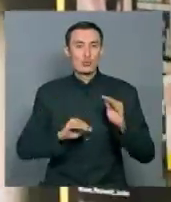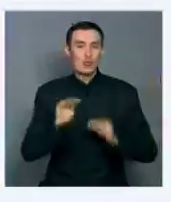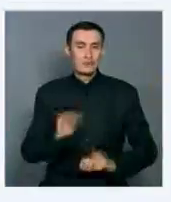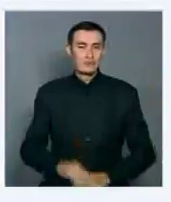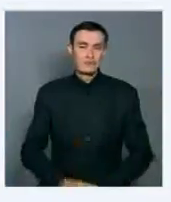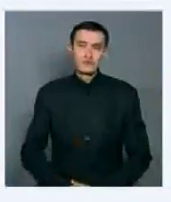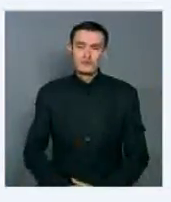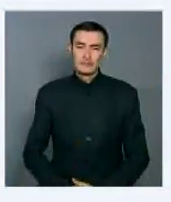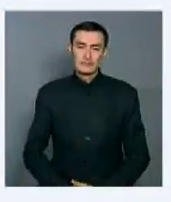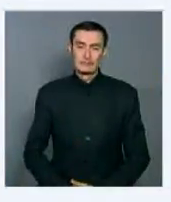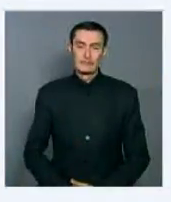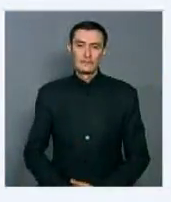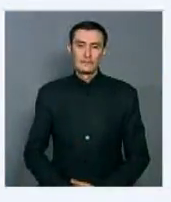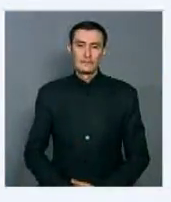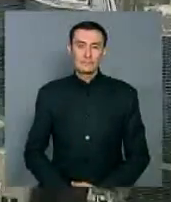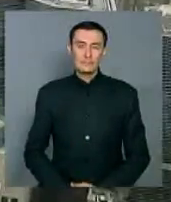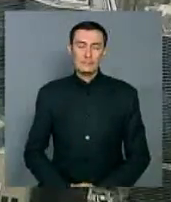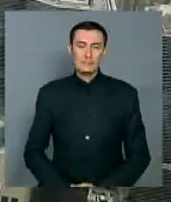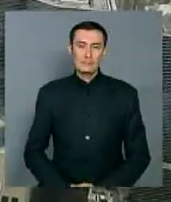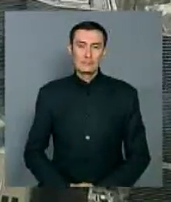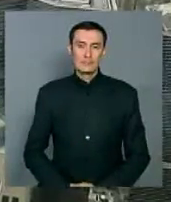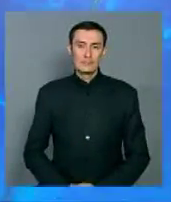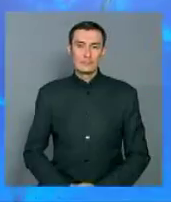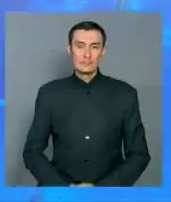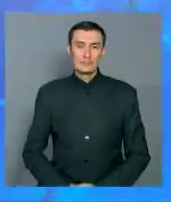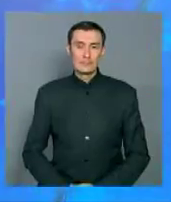Садыров, Хабар, 24, США.